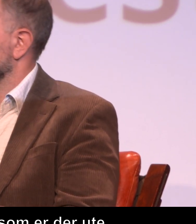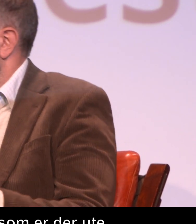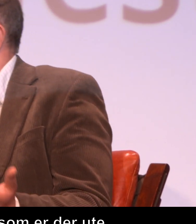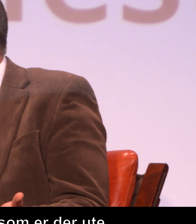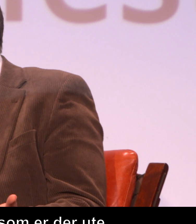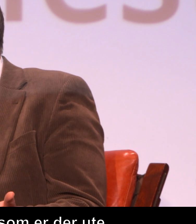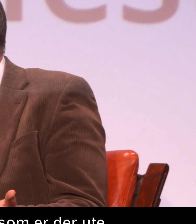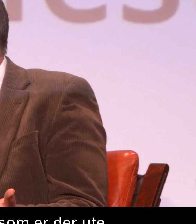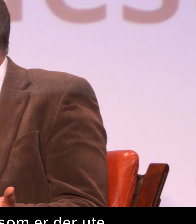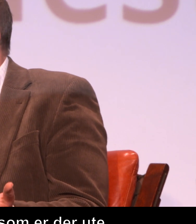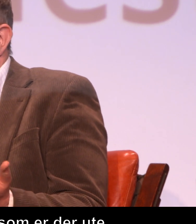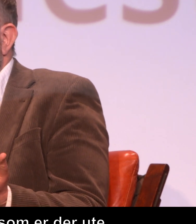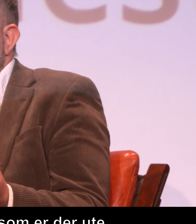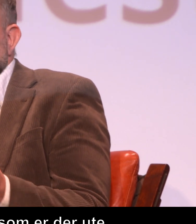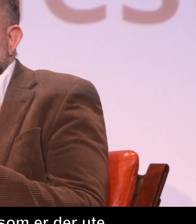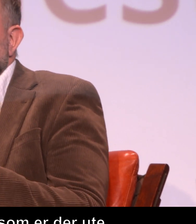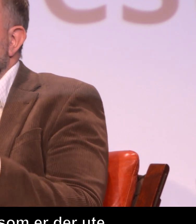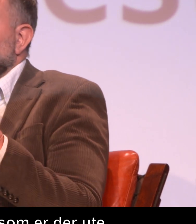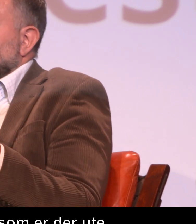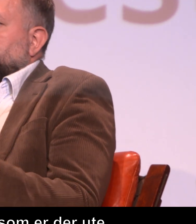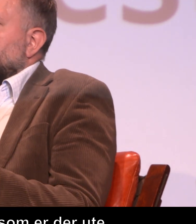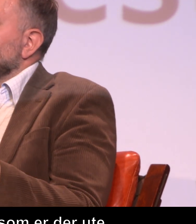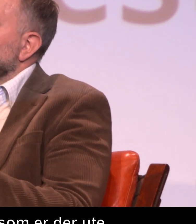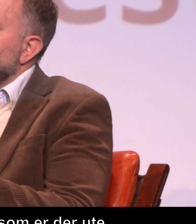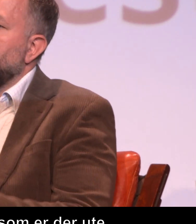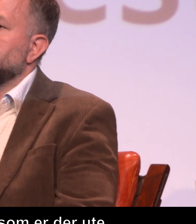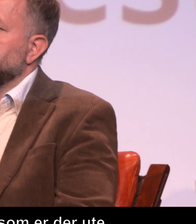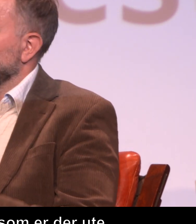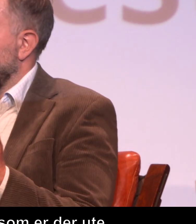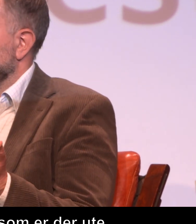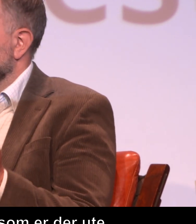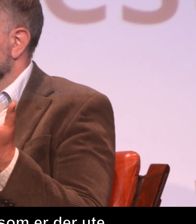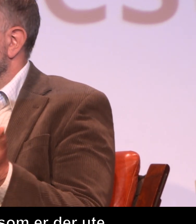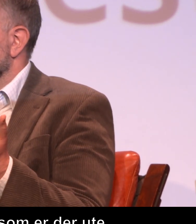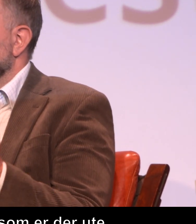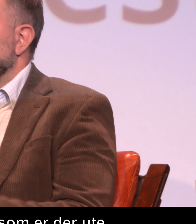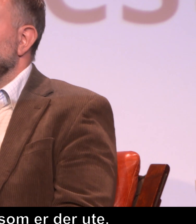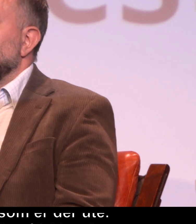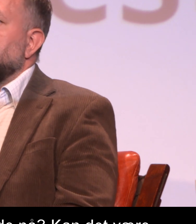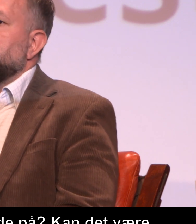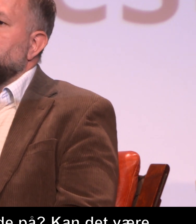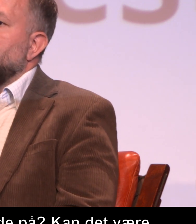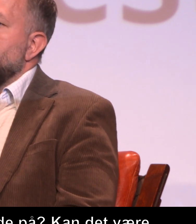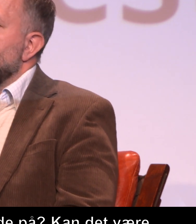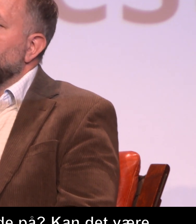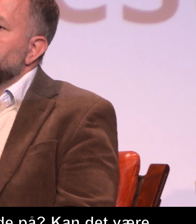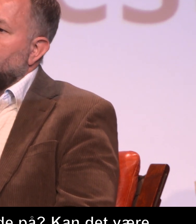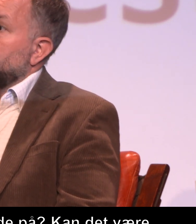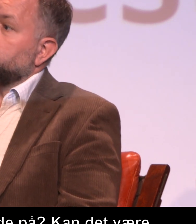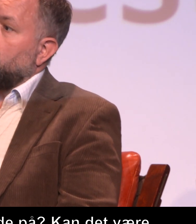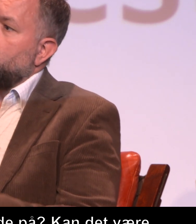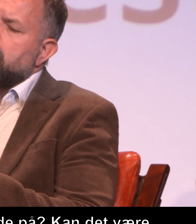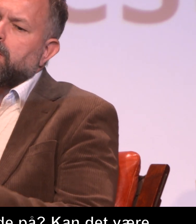det spesielt behov for blinde som kan løpe med blinde? Som da kan være godt at en utdanning kan dekke mye av det, for eksempel.